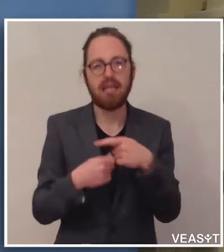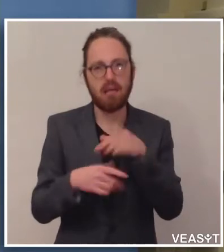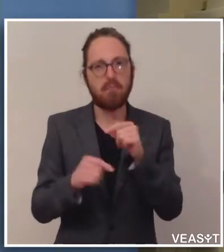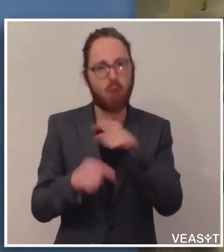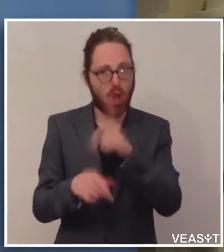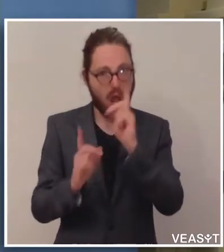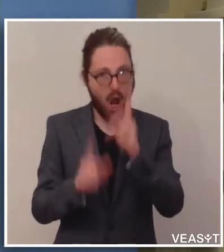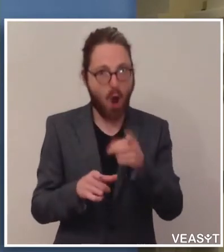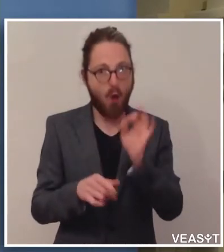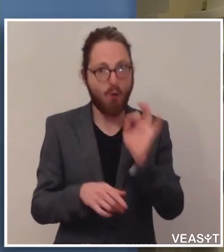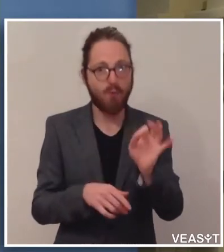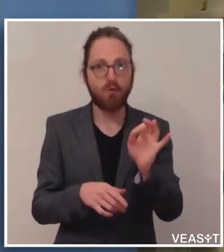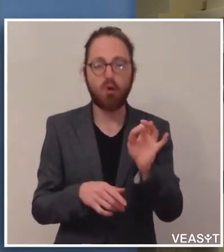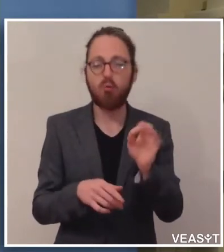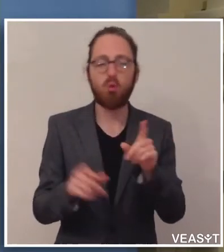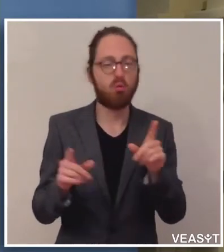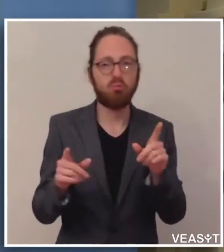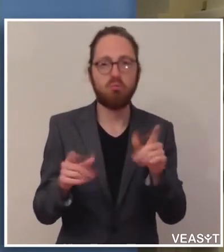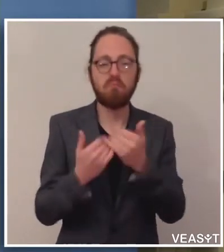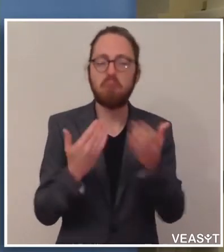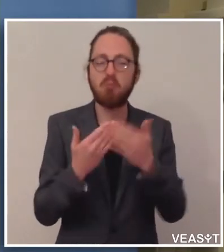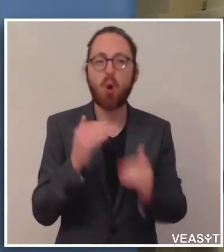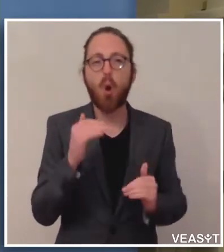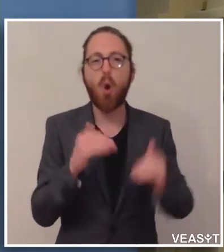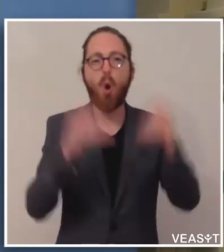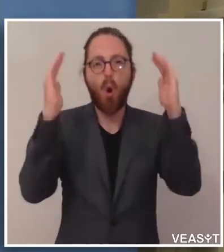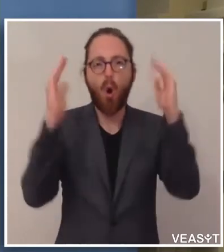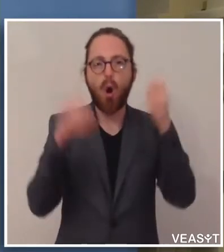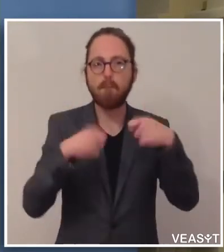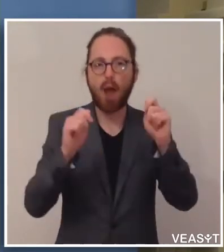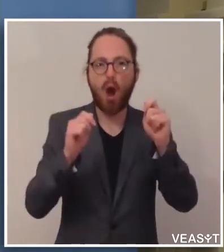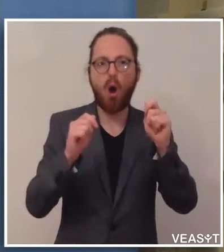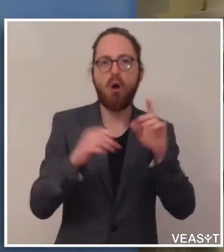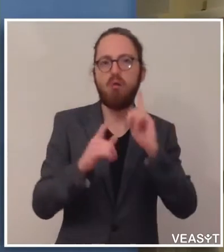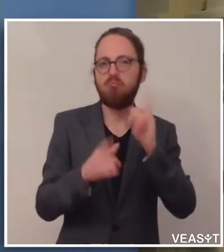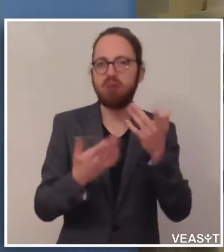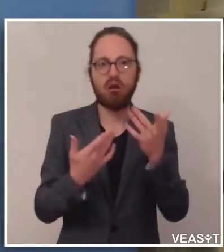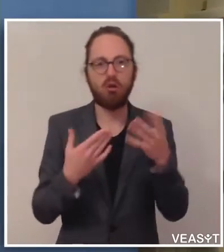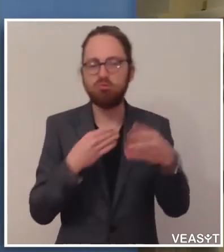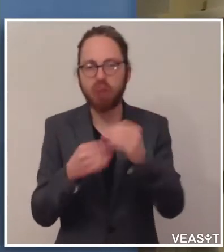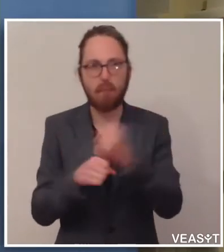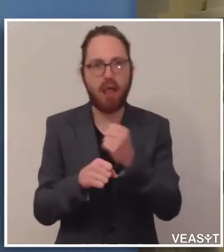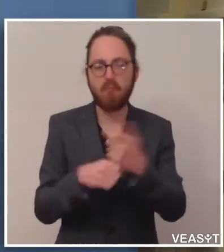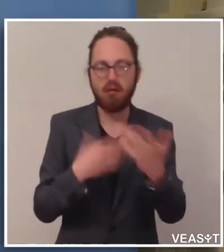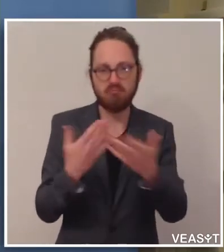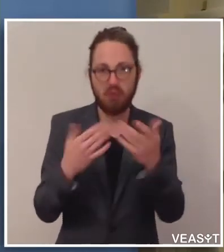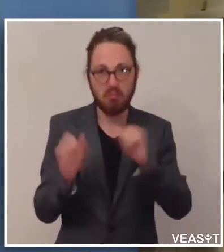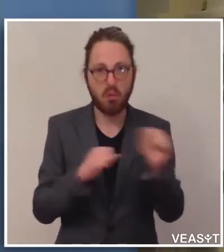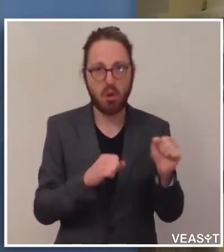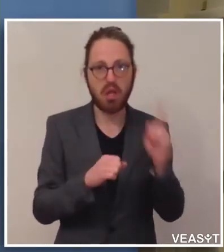Tätigkeiten des Hochbaus, Abbrucharbeiten, Schalenbetonieren, Mauern zusammenarbeiten und so weiter und auch für die